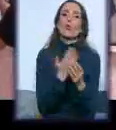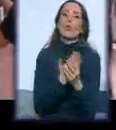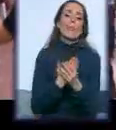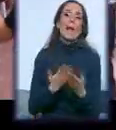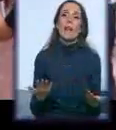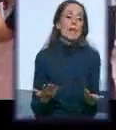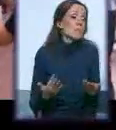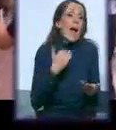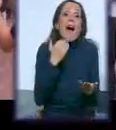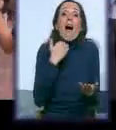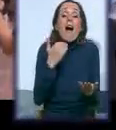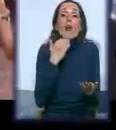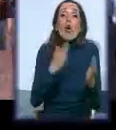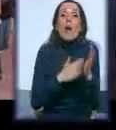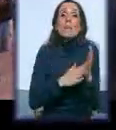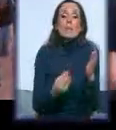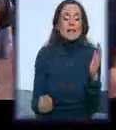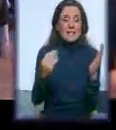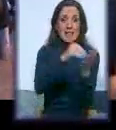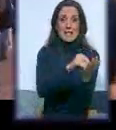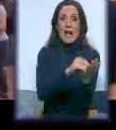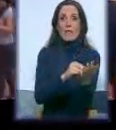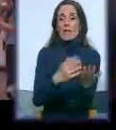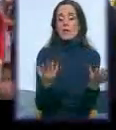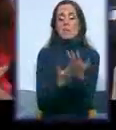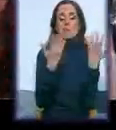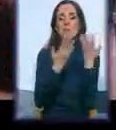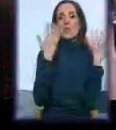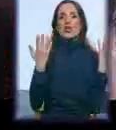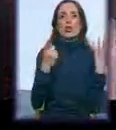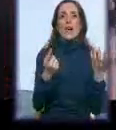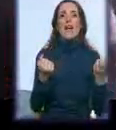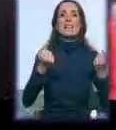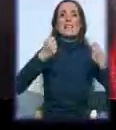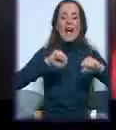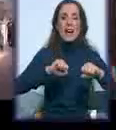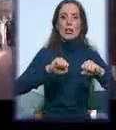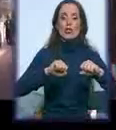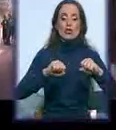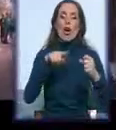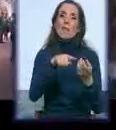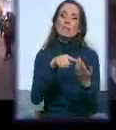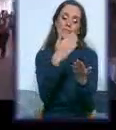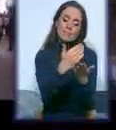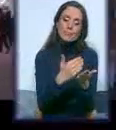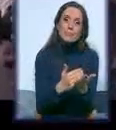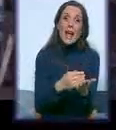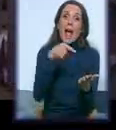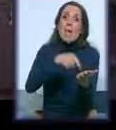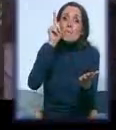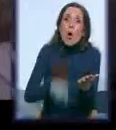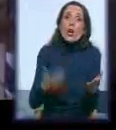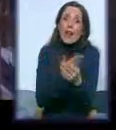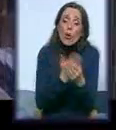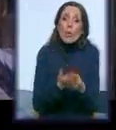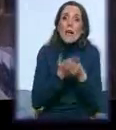Kako ste, ako ste nešto stavili da je zvanična raspis konkursa i dokumentacija, mora se pošte